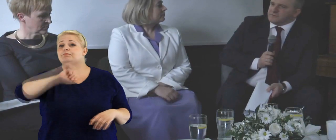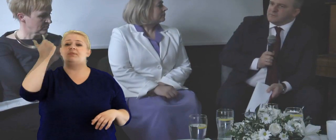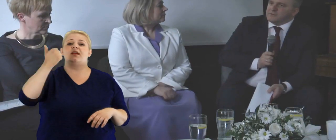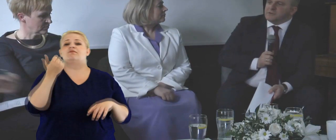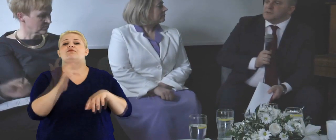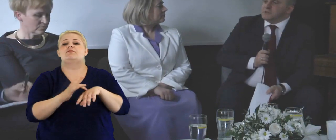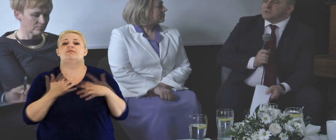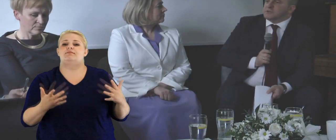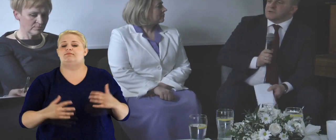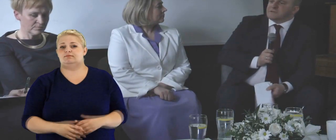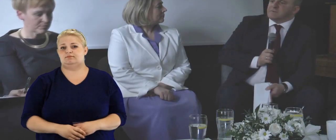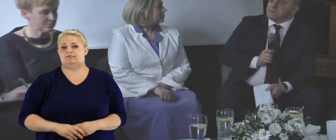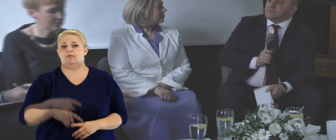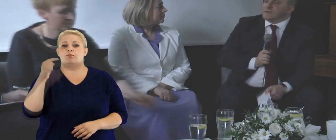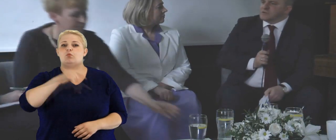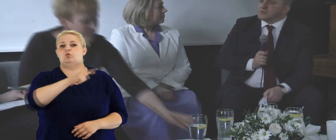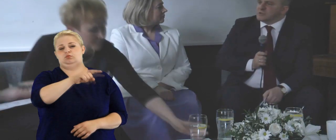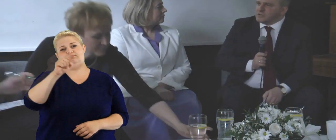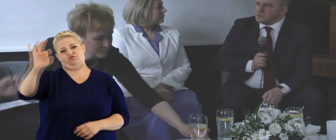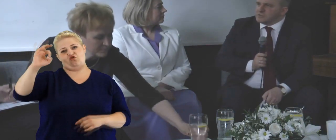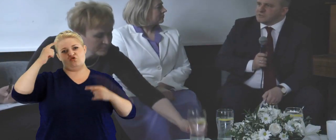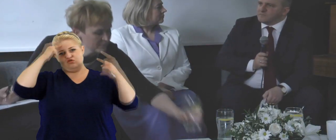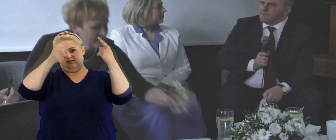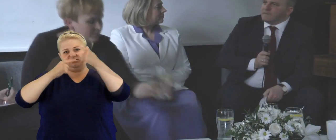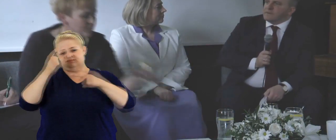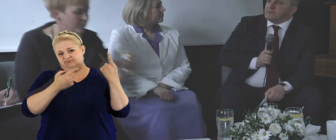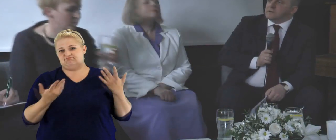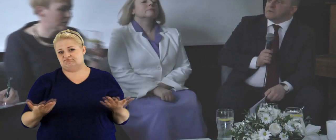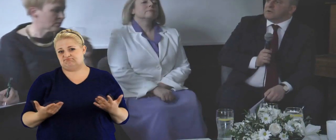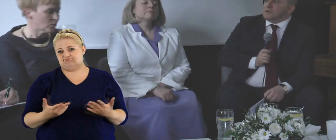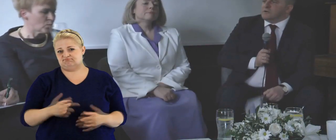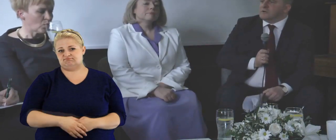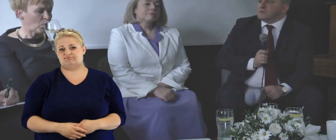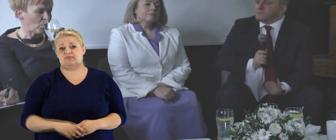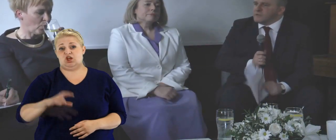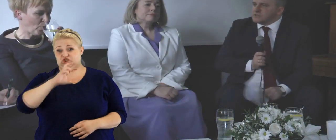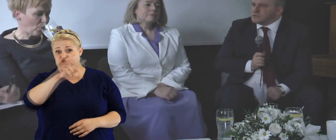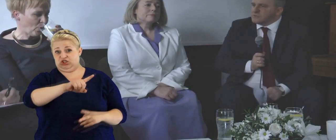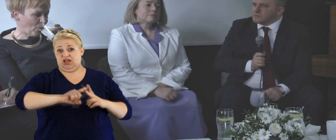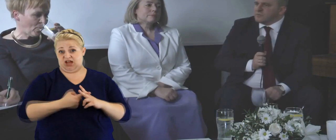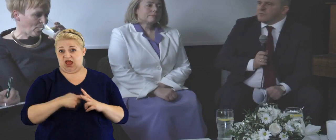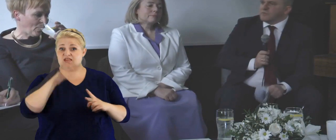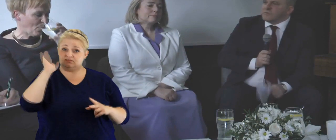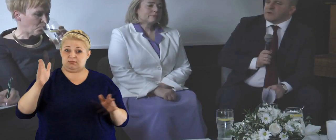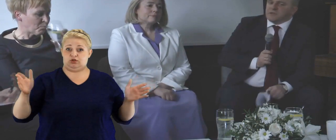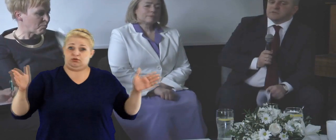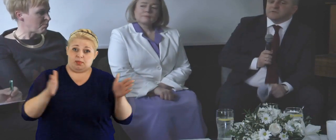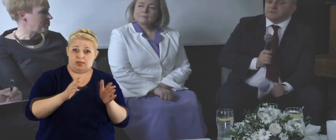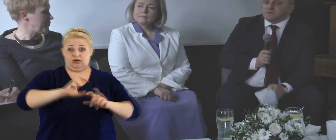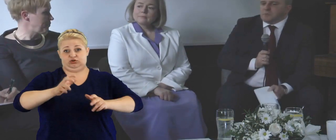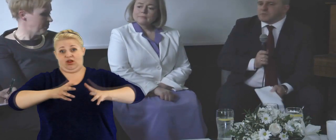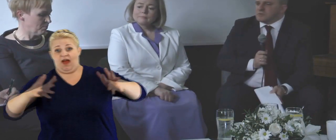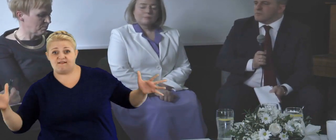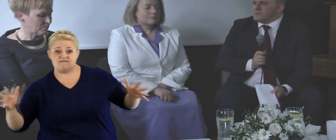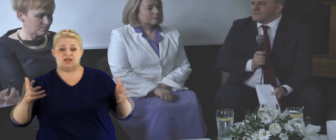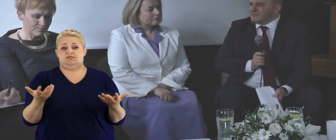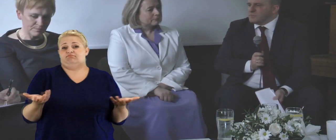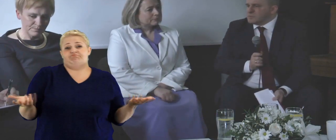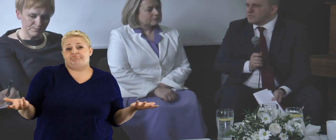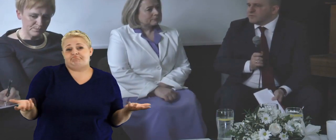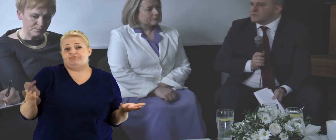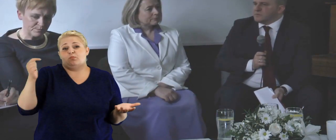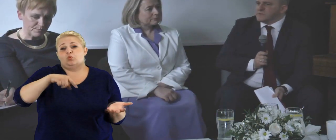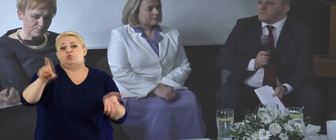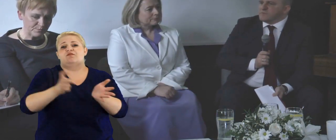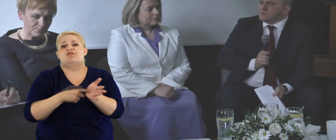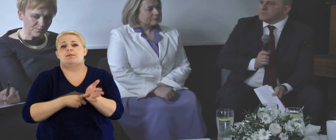rozsądkiem i czy rejestr będzie węższy czy szerszy, to pierwsze, czego musimy wymagać, no to po prostu postawy